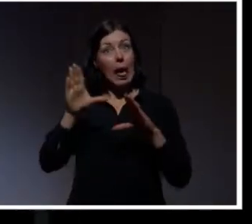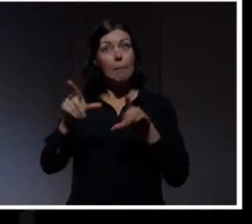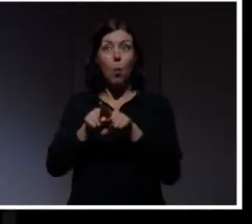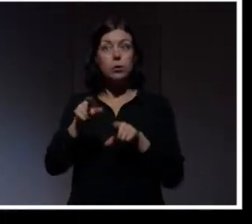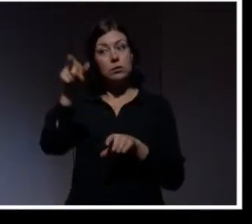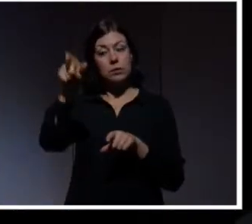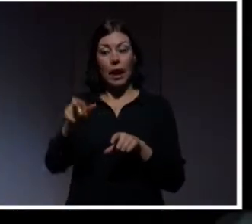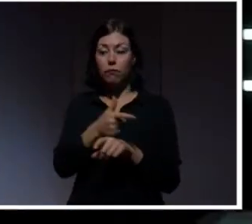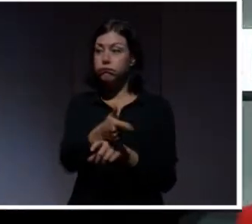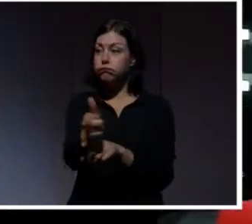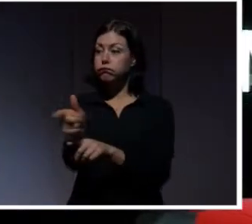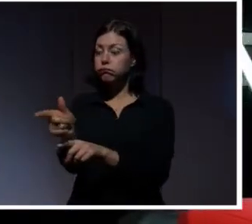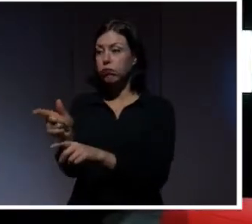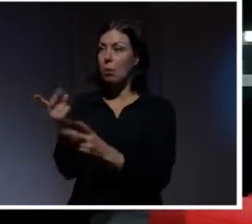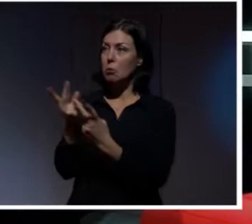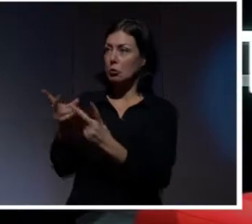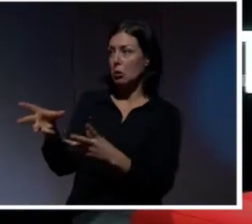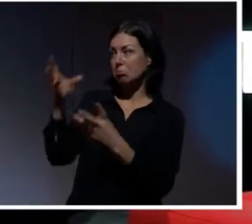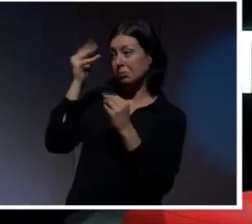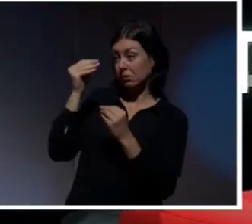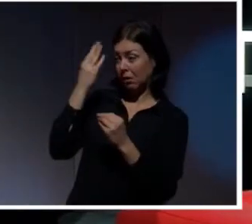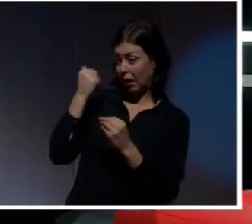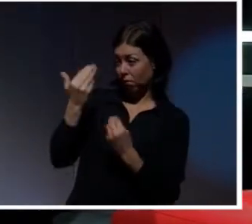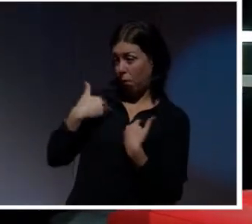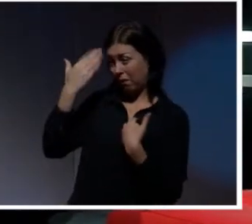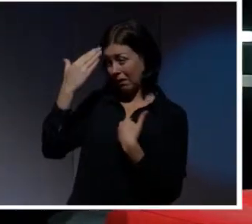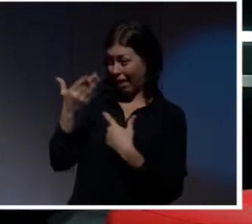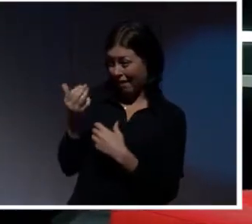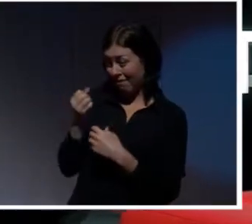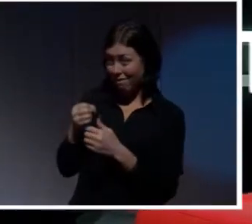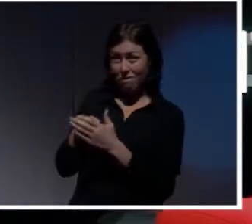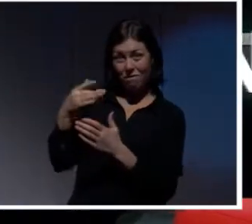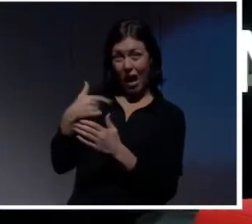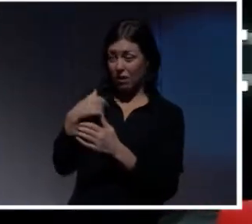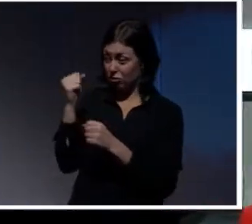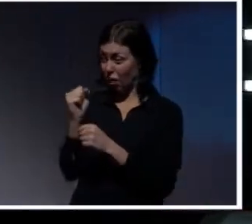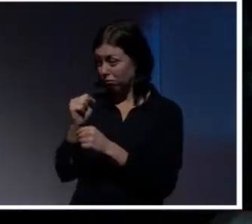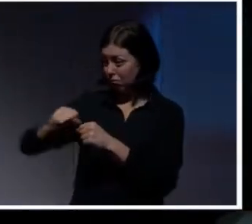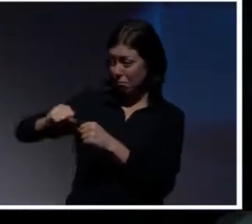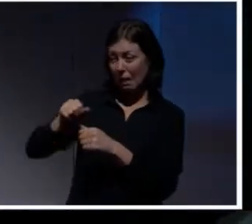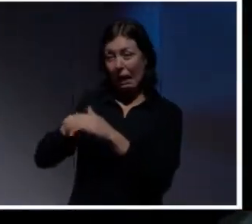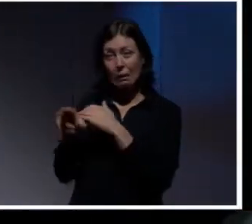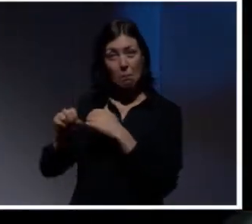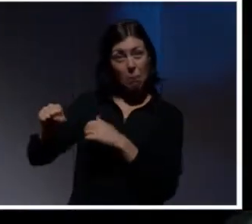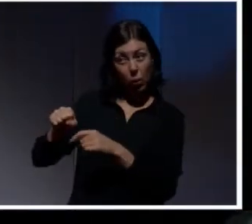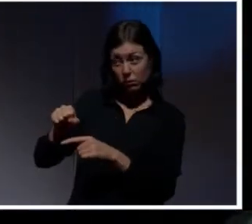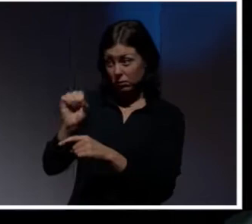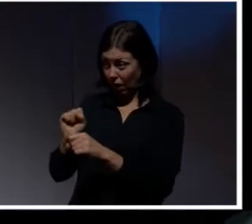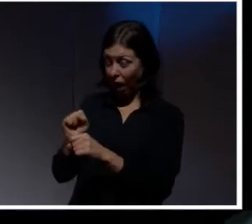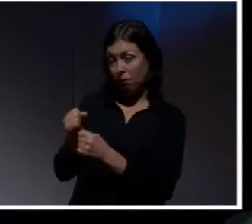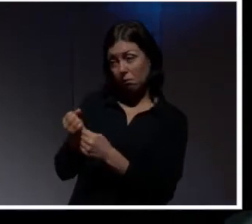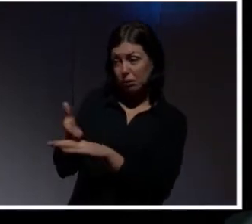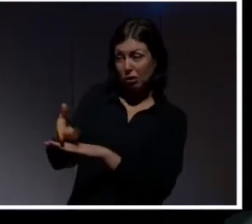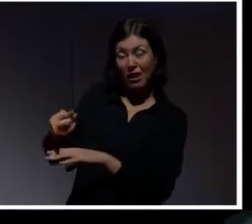ge någon en hint om det ens är värt att bryta den där dörren eller inte. Om det ens är värt att göra ett hembesök. Som det så fint kallas.